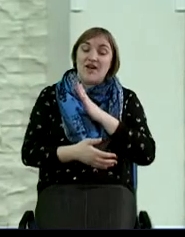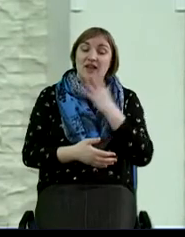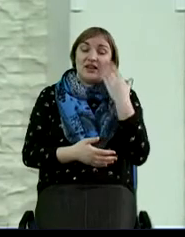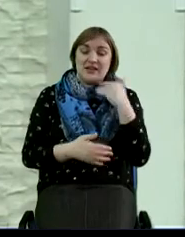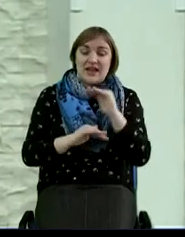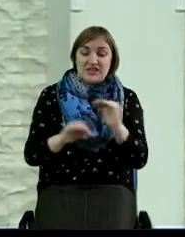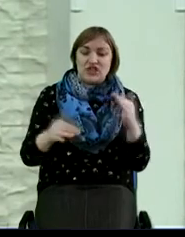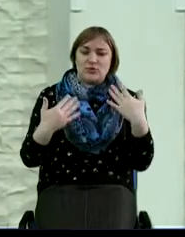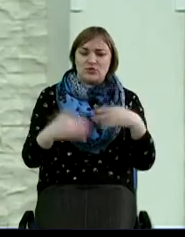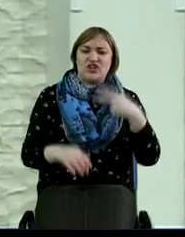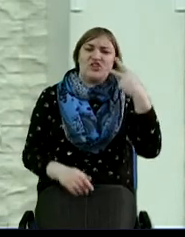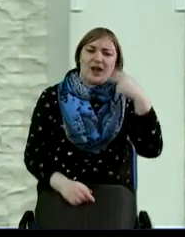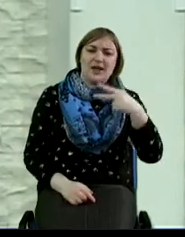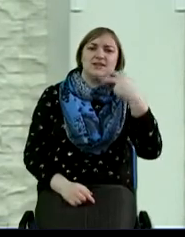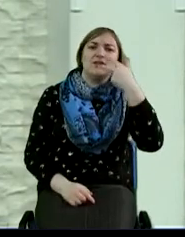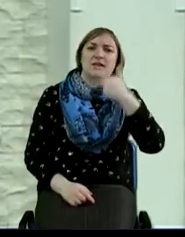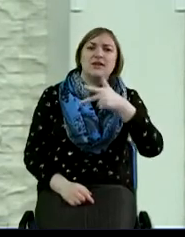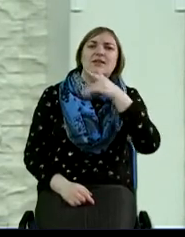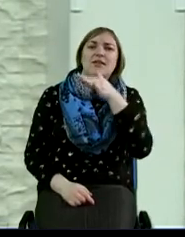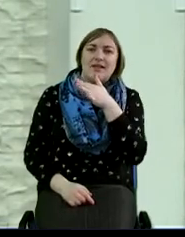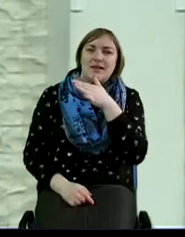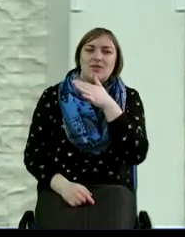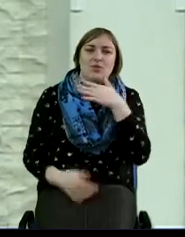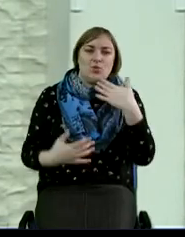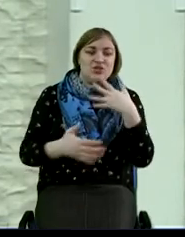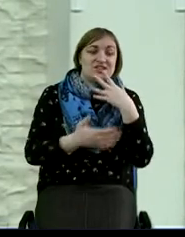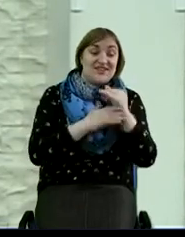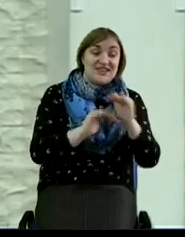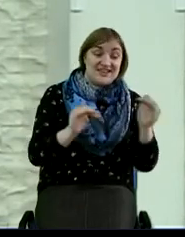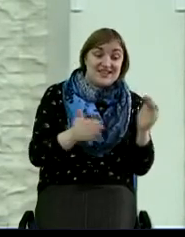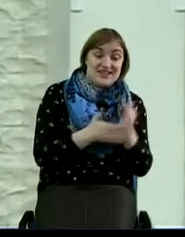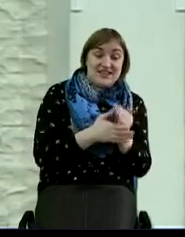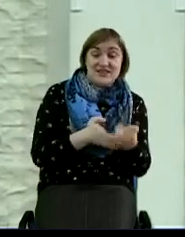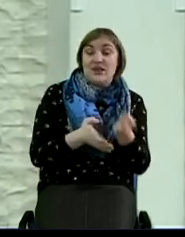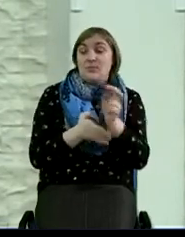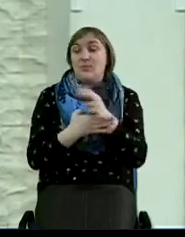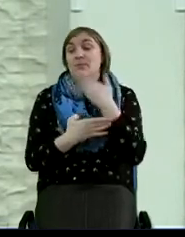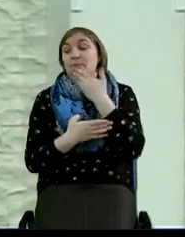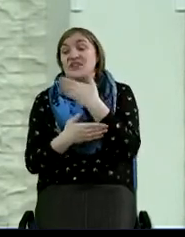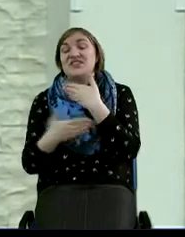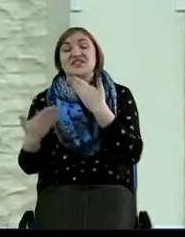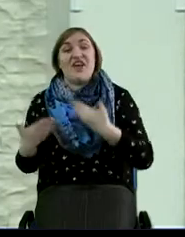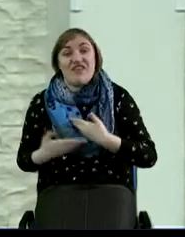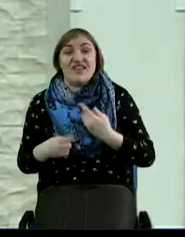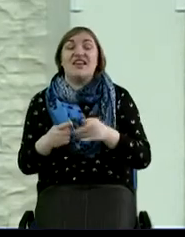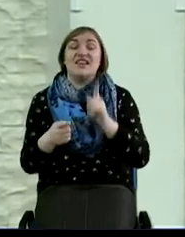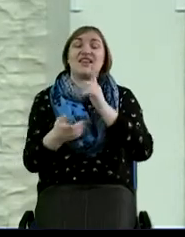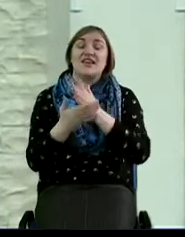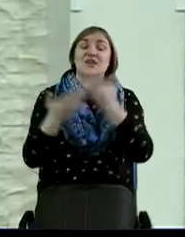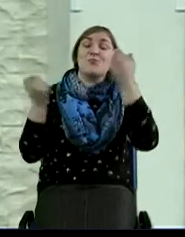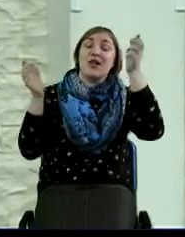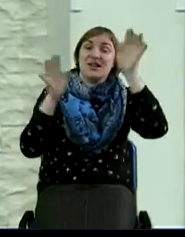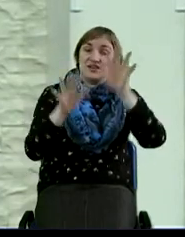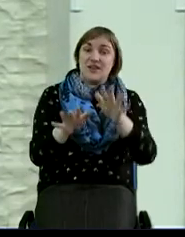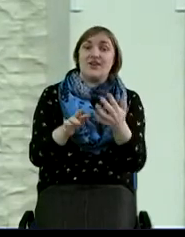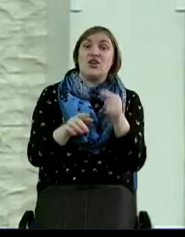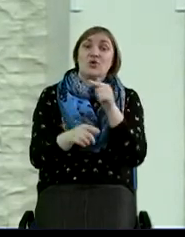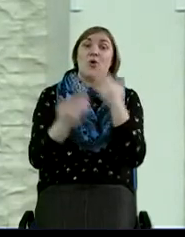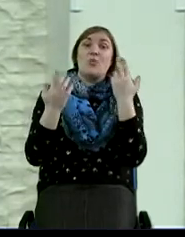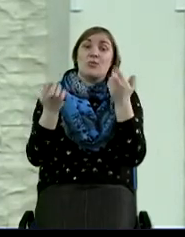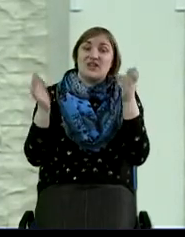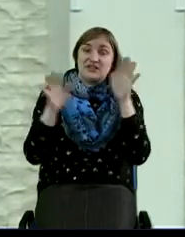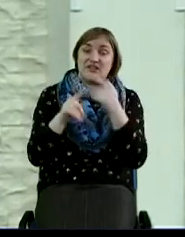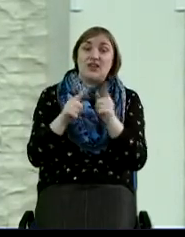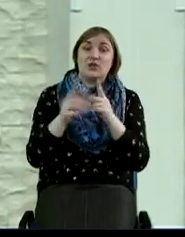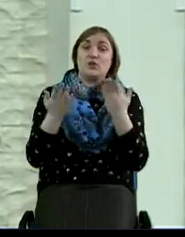и они имеют свои семьи, своих детей, они приходят все за советом, то это и есть благословение. То благословение, которое мы с вами читаем,